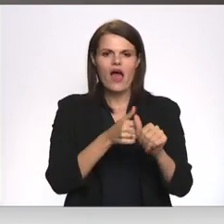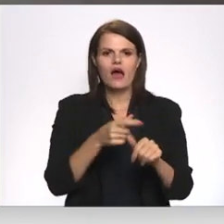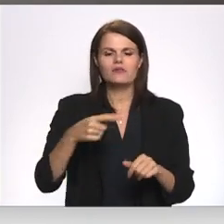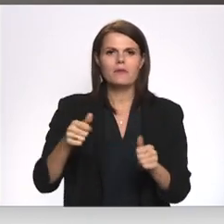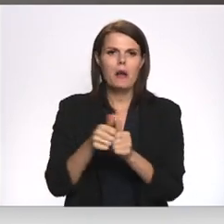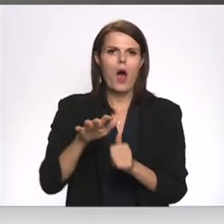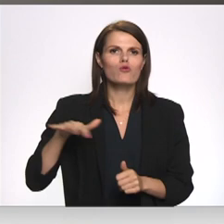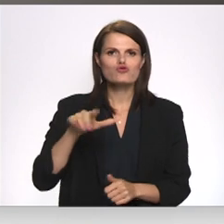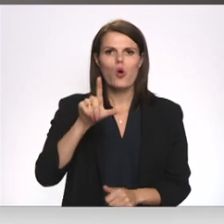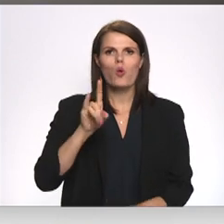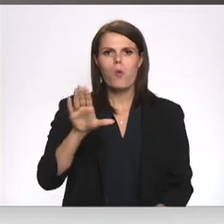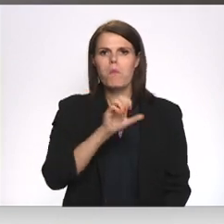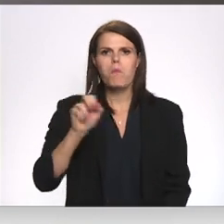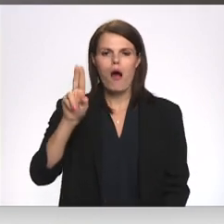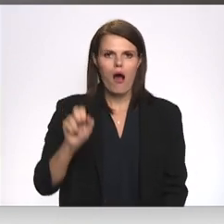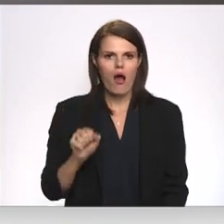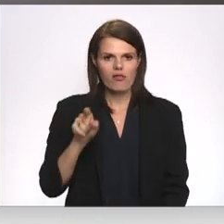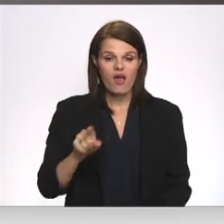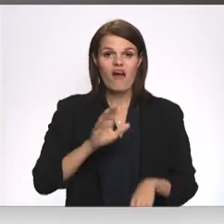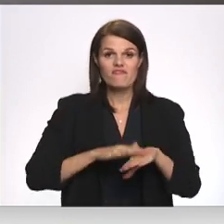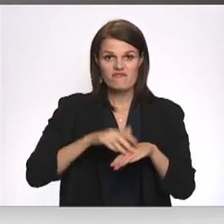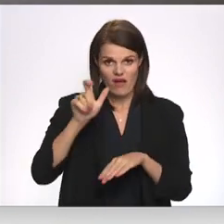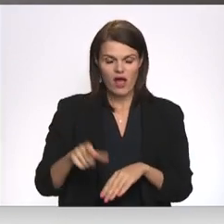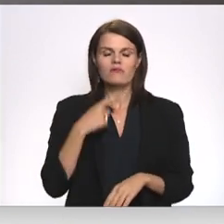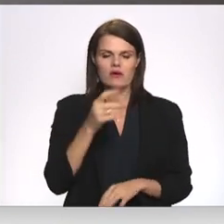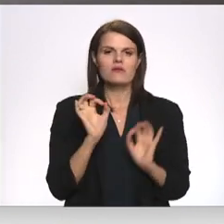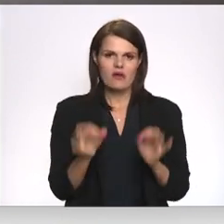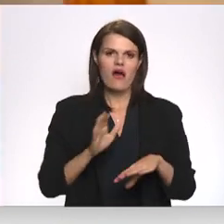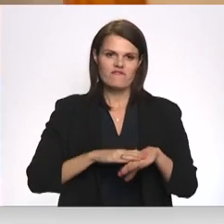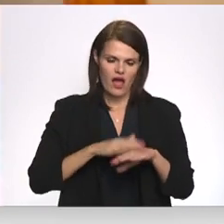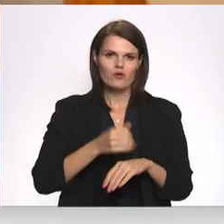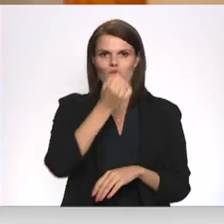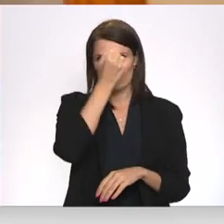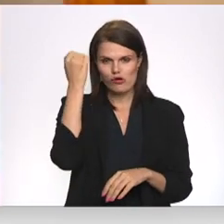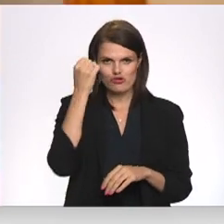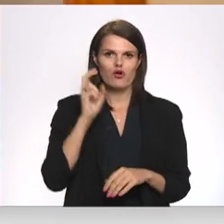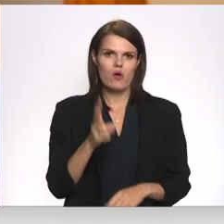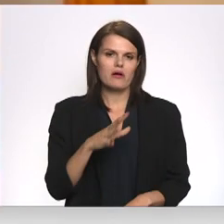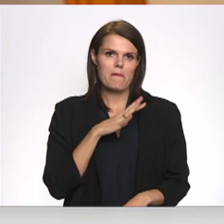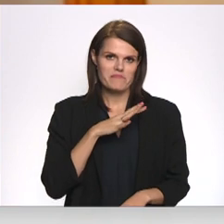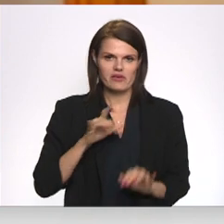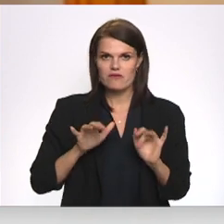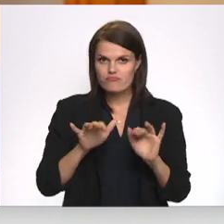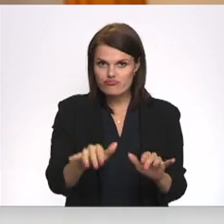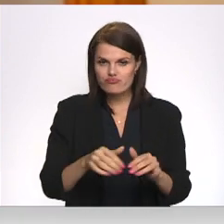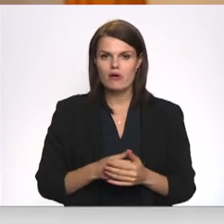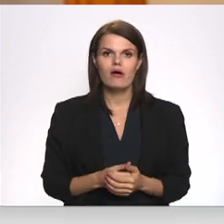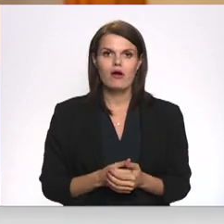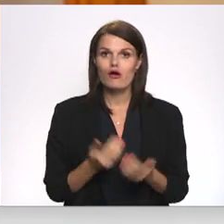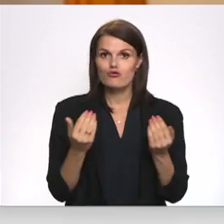beigās. Trenkātājs vaino atzinis un nodrīto nožēlo. Pēc šobrīd piemās